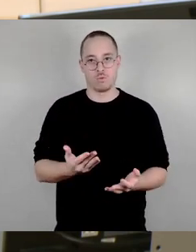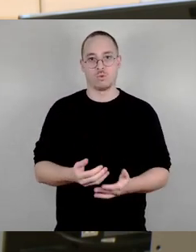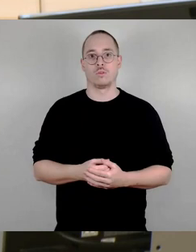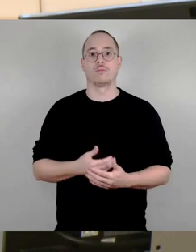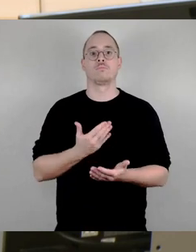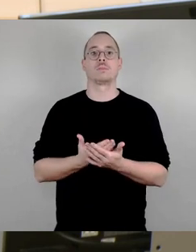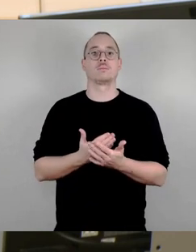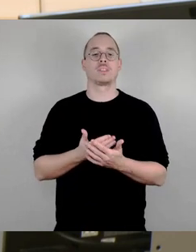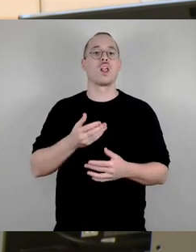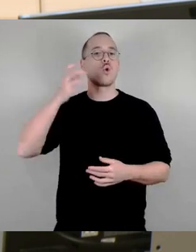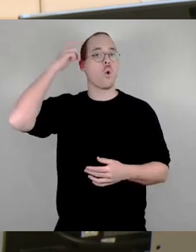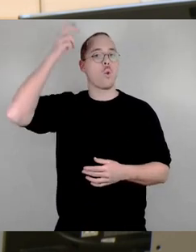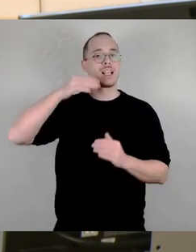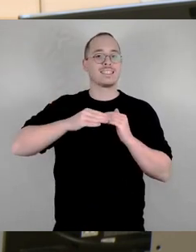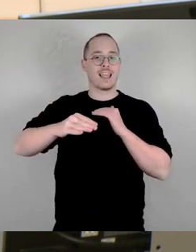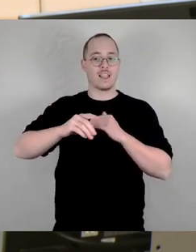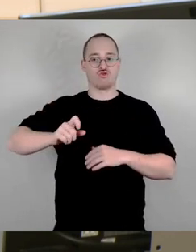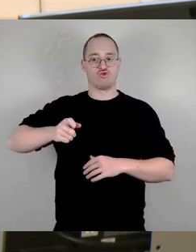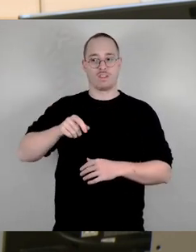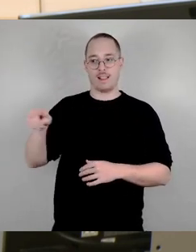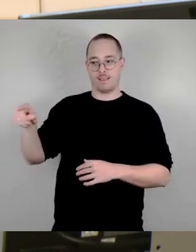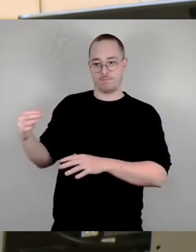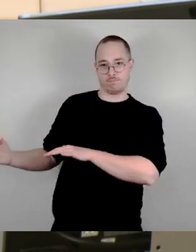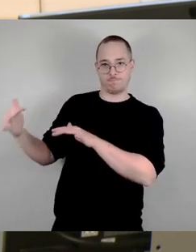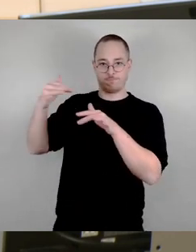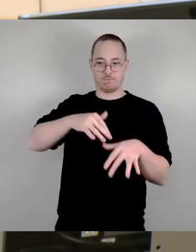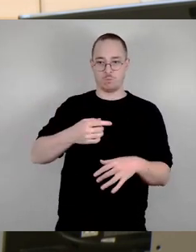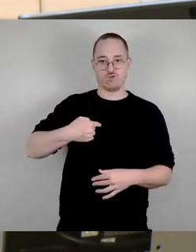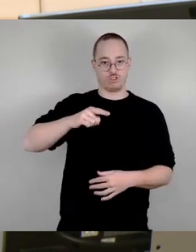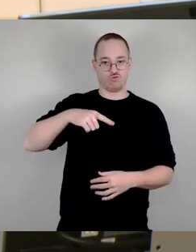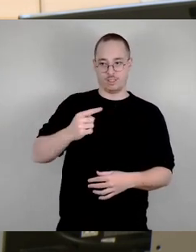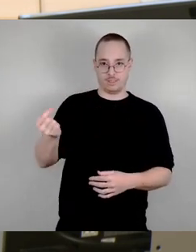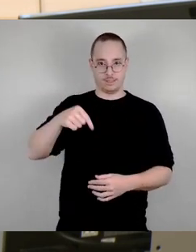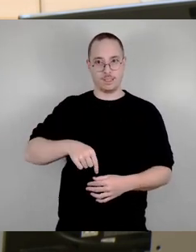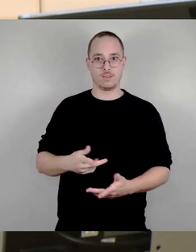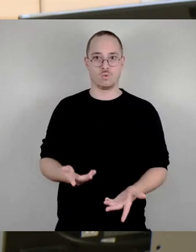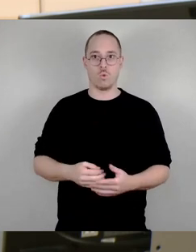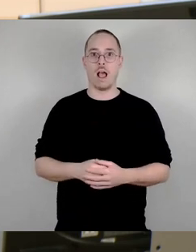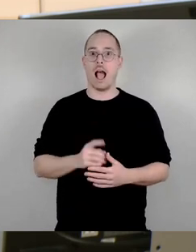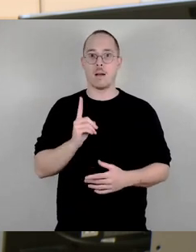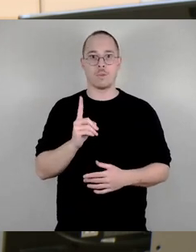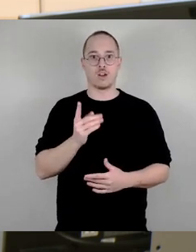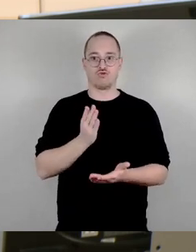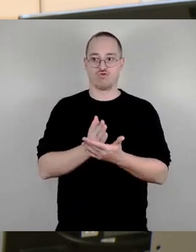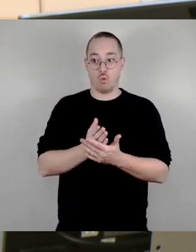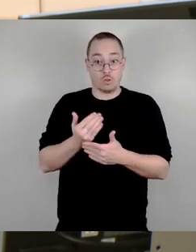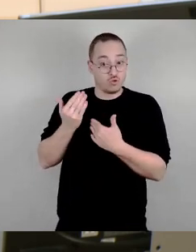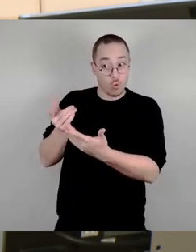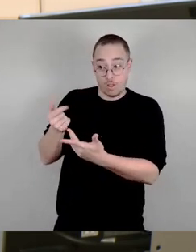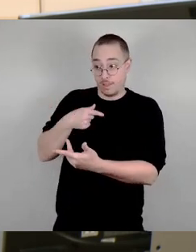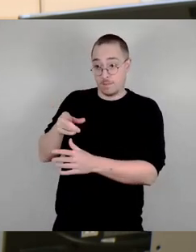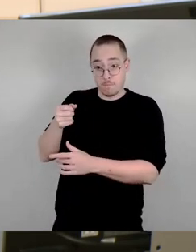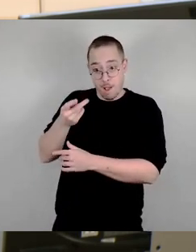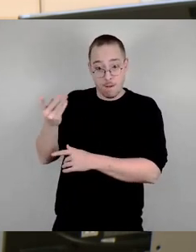zu uns geschickt werden. Aber sind wir ehrlich, wir schaffen schon das nicht. Frau Kaufmann